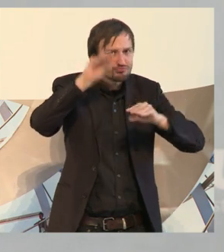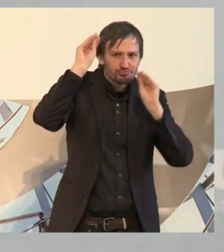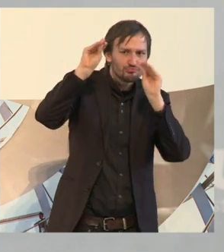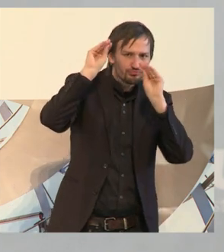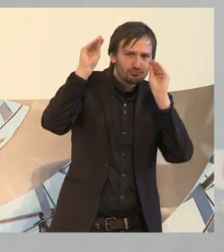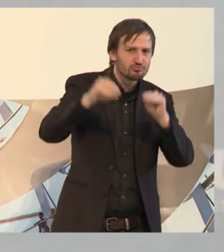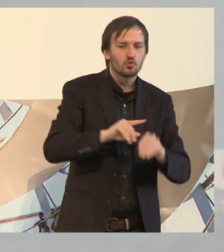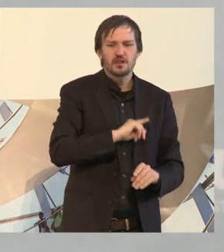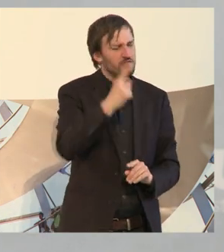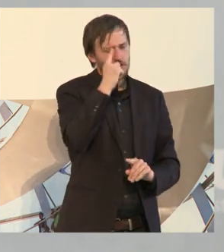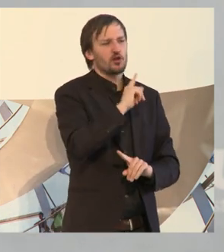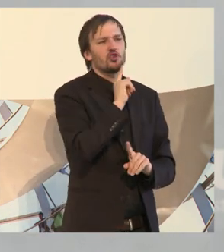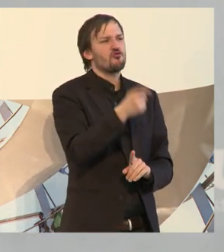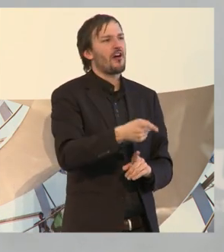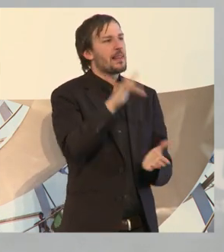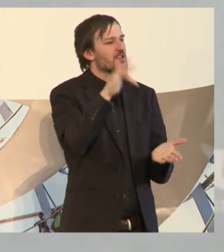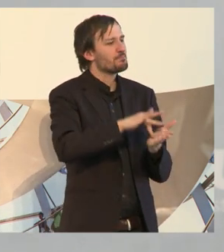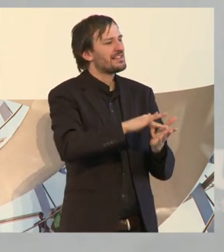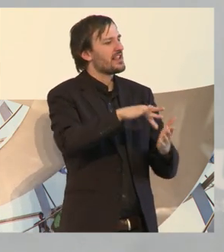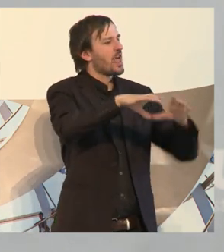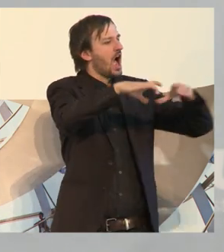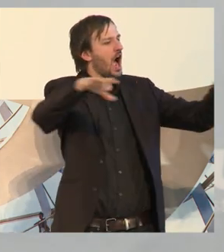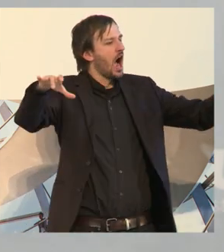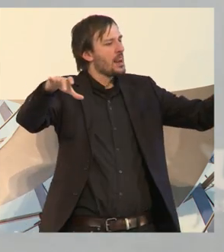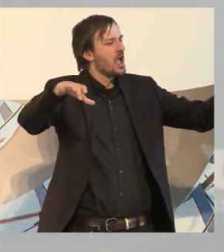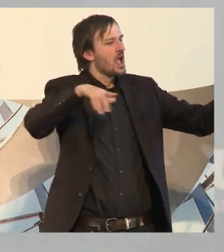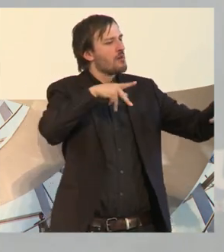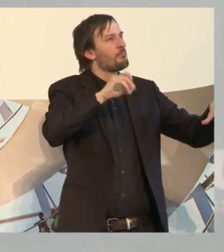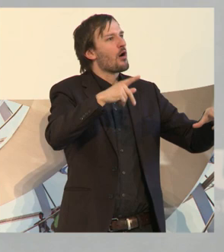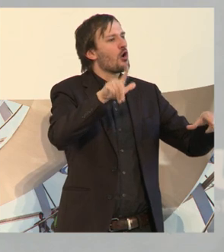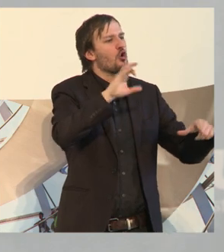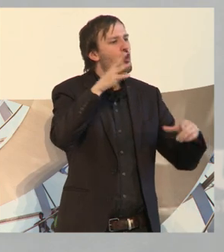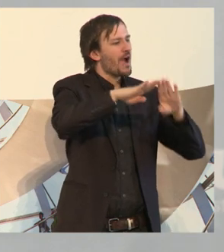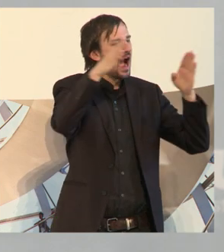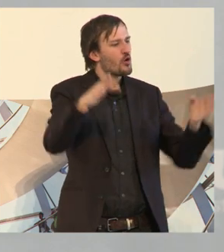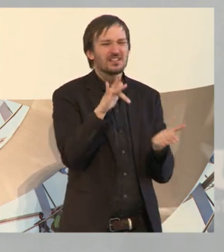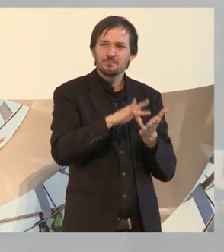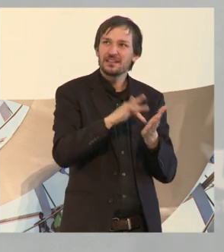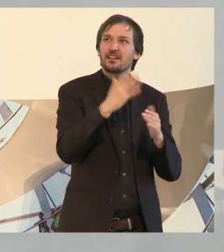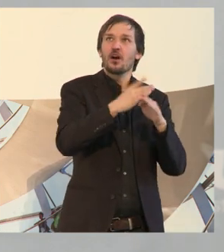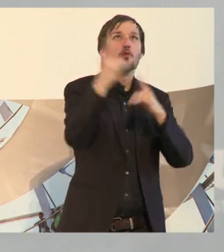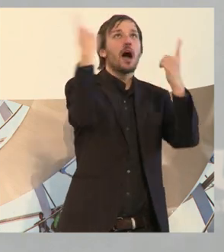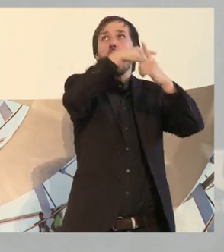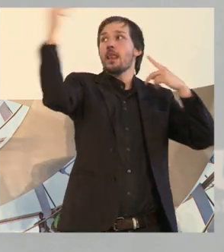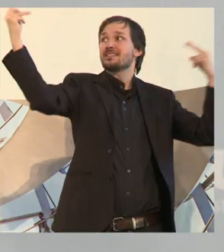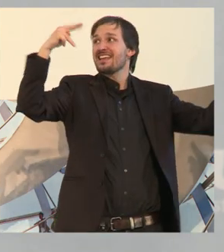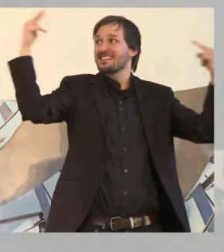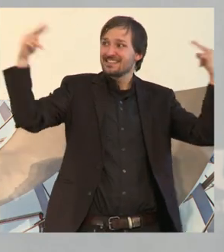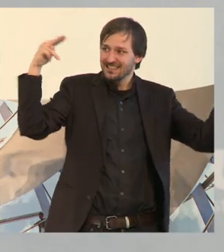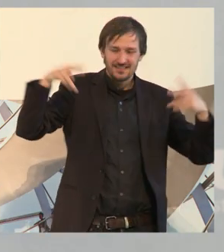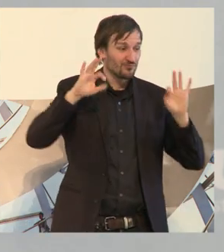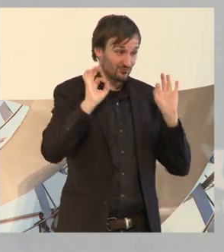Veranstaltung hier stattgefunden hat, mitten in der Halle des Paul-Löwe-Hauses, weil das auch eine andere Sichtbarkeit nochmal ist.